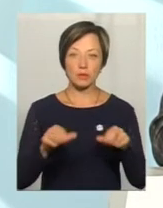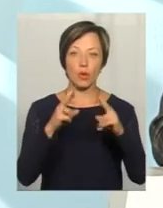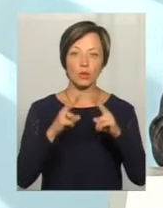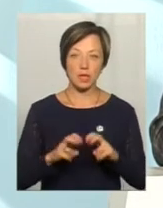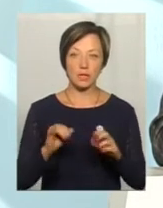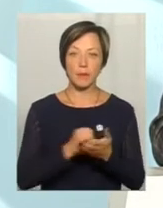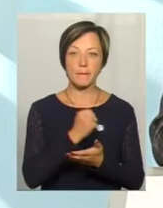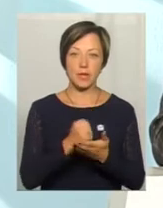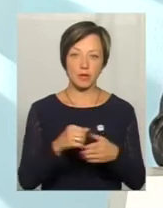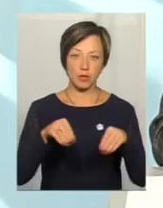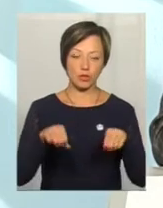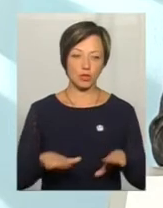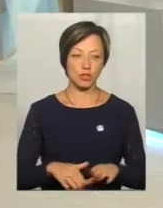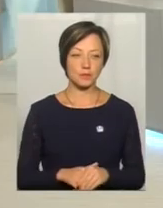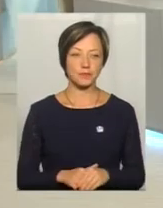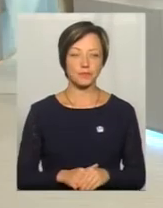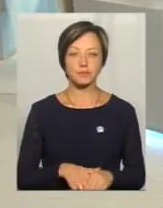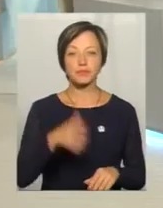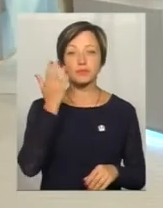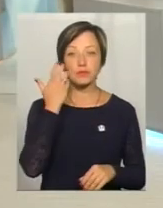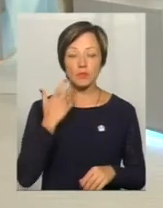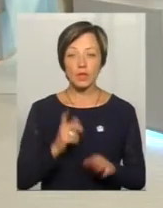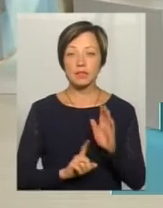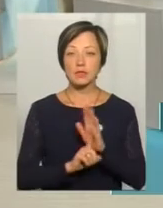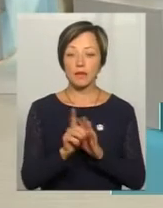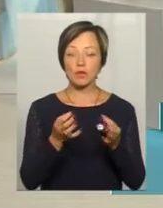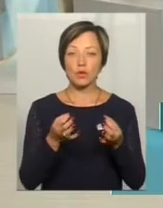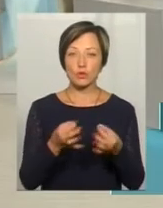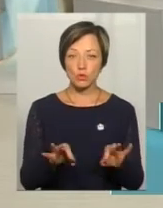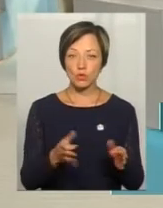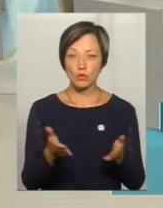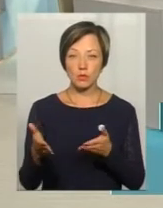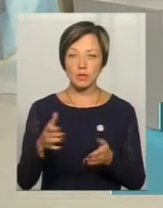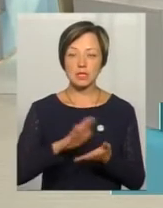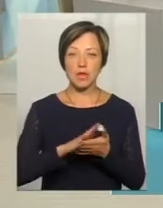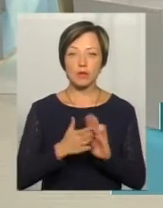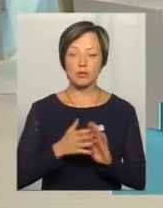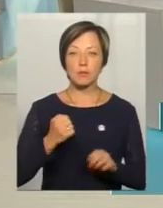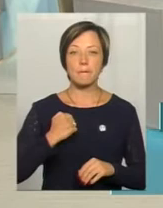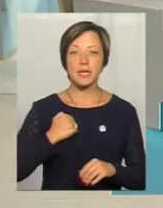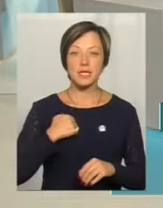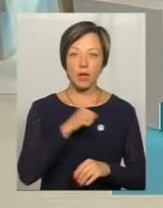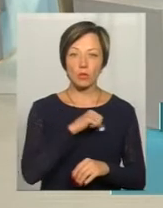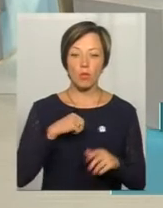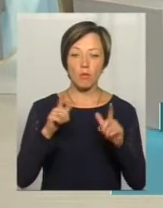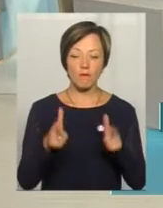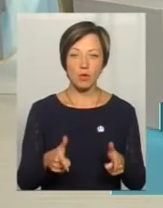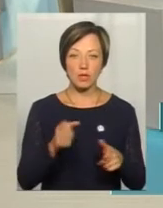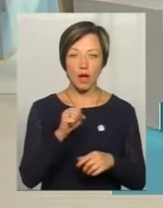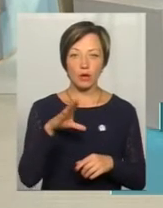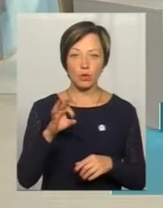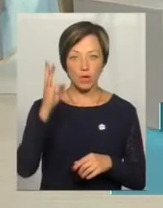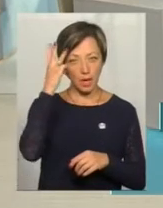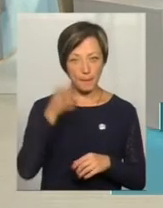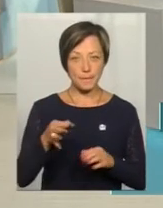прийме рішення. А відколи став доступним статус бійця-добровольця АТО на Хмельниччині? Ну, ми прийняли рішення